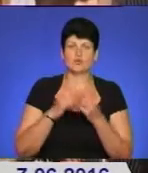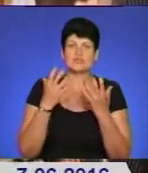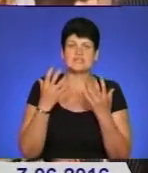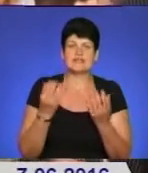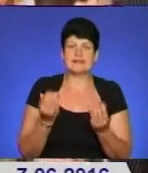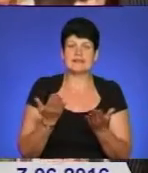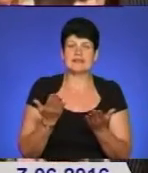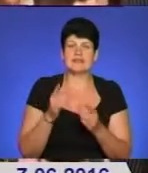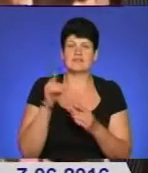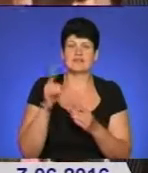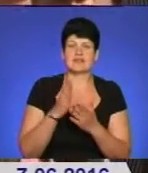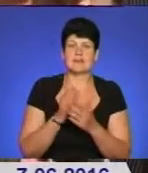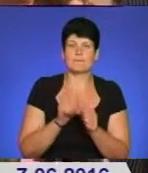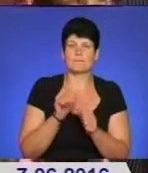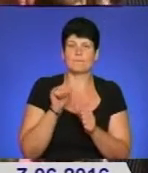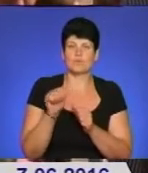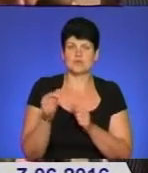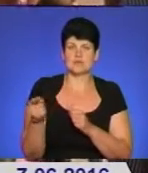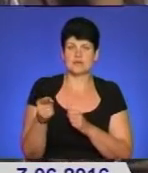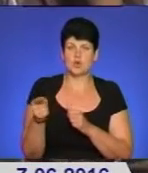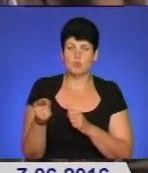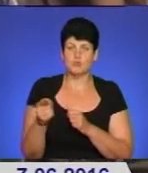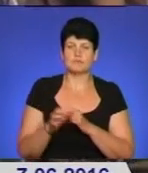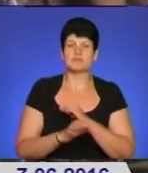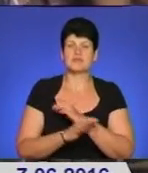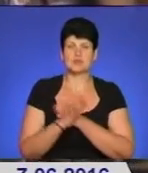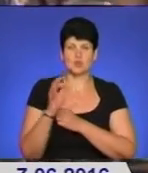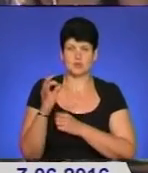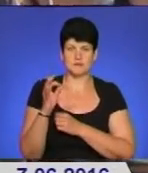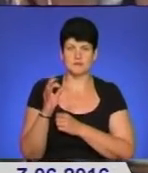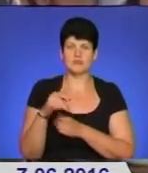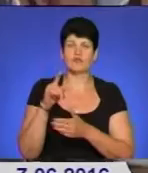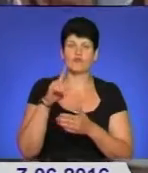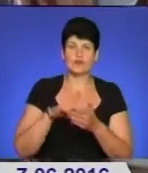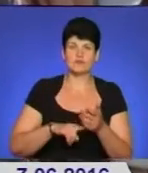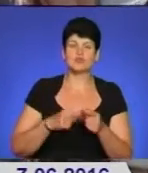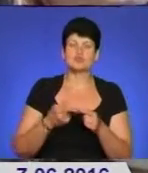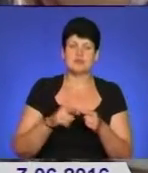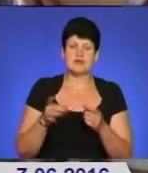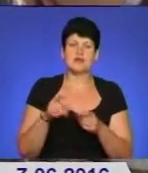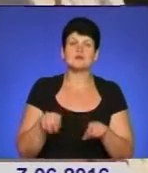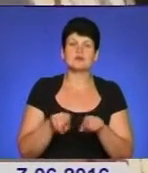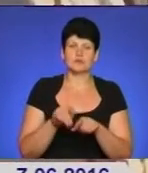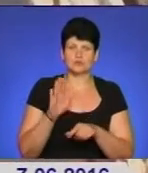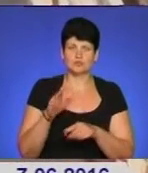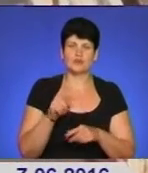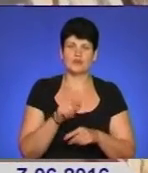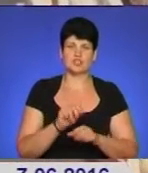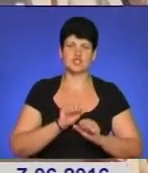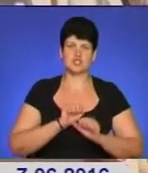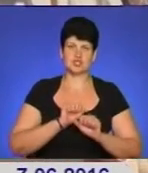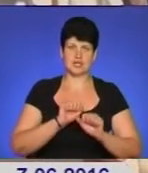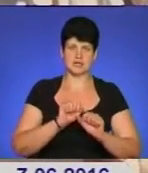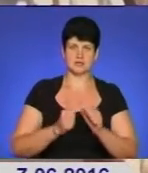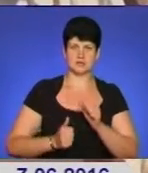знаходитесь за межами міста Тернопіль на Сході. Певнений, що цього разу буде так само, що ви з честю і